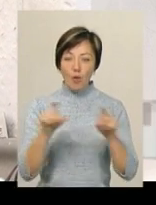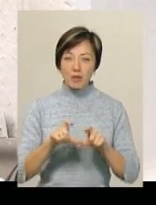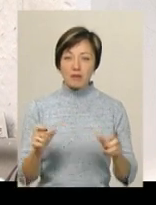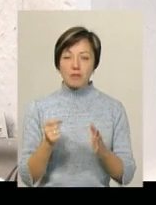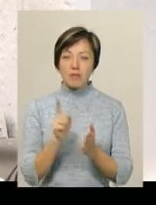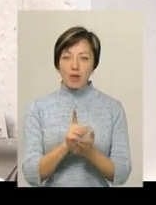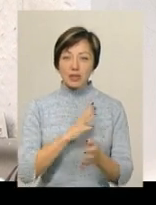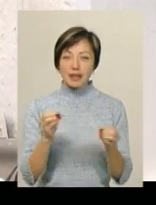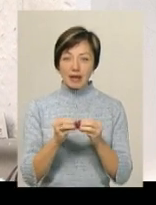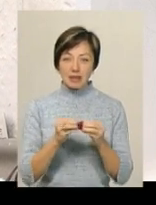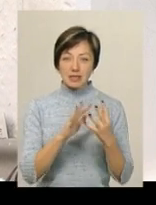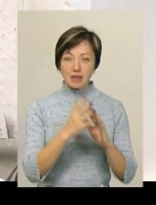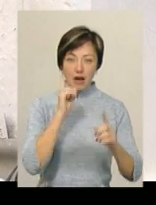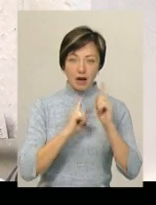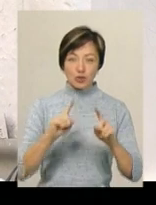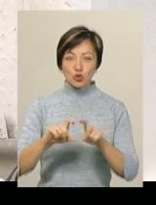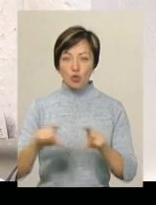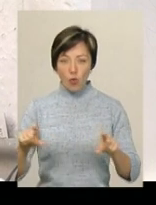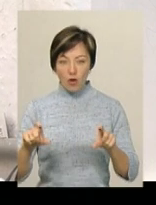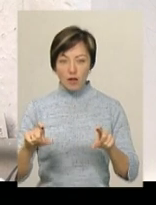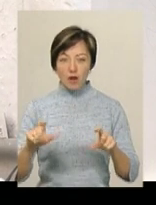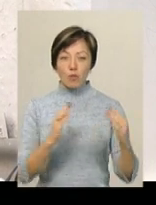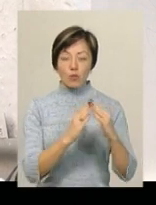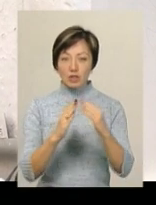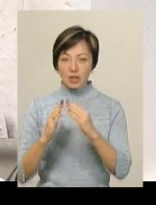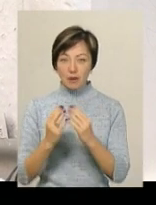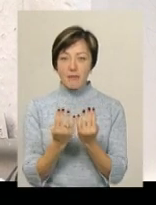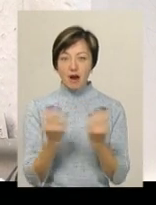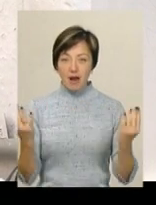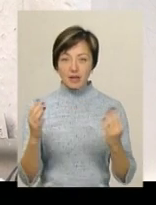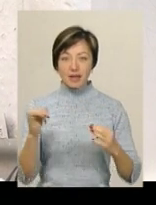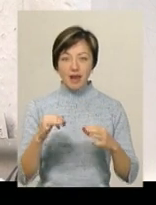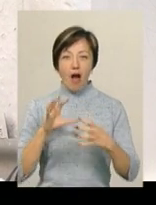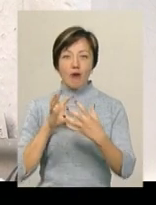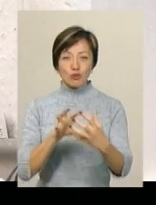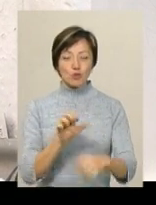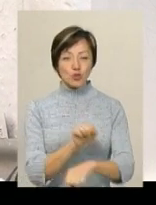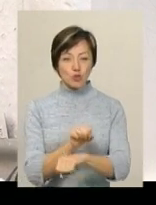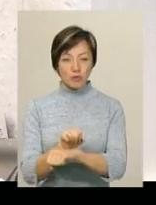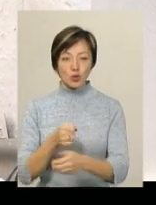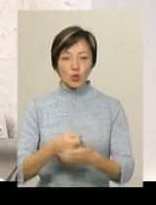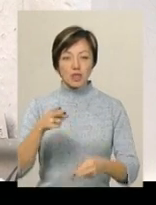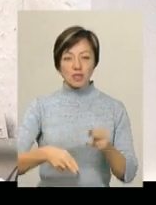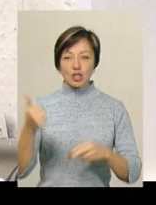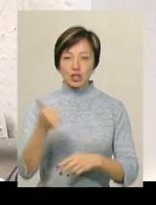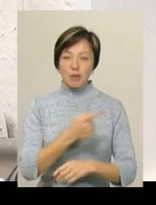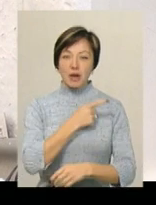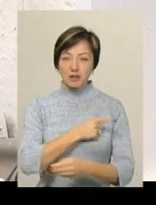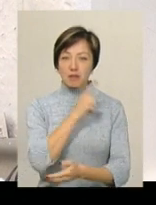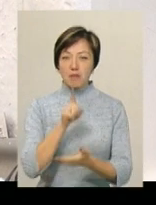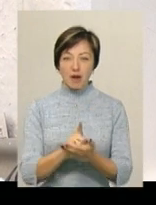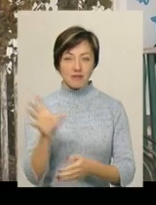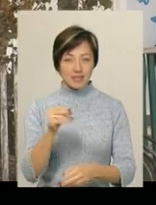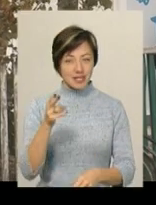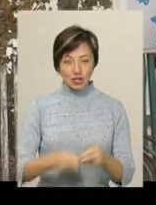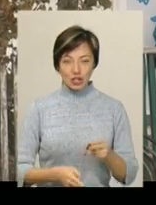бути 10 – це сільська рада, школа, будинки, паркани і автобусні зупинки. До кінця тижня майстри мають усе